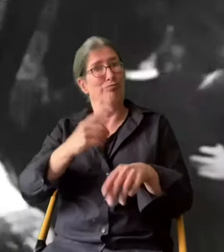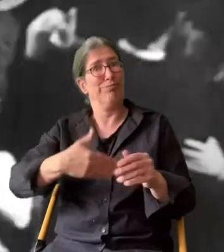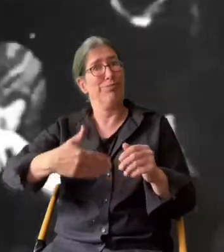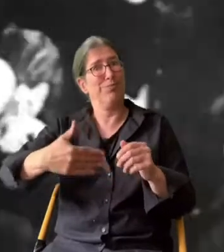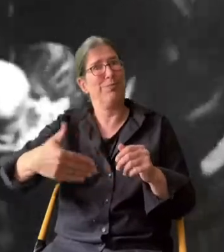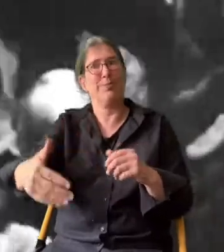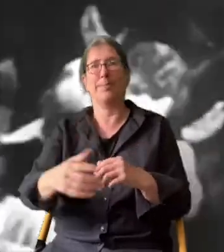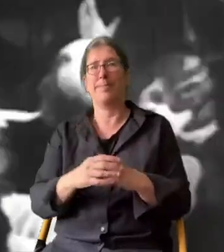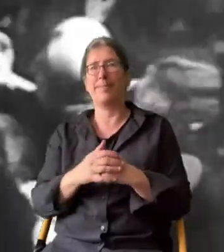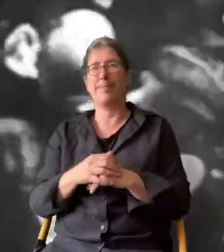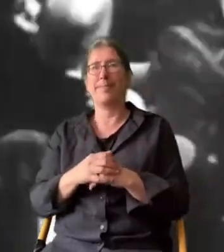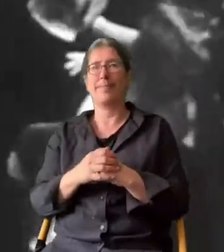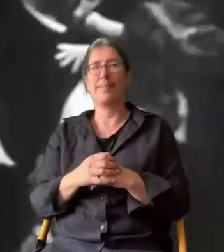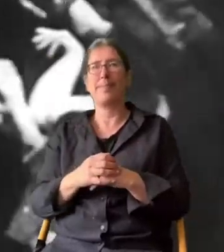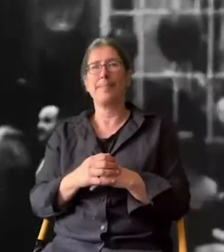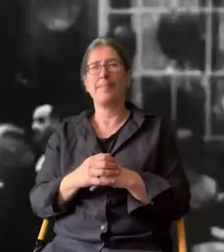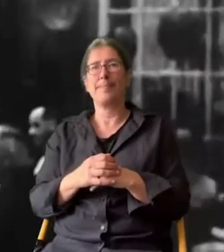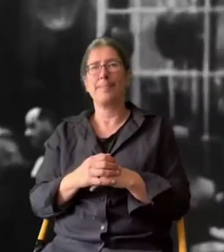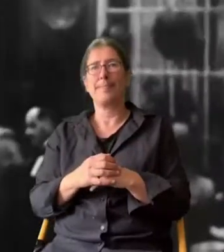Rhythmus der Zeit.